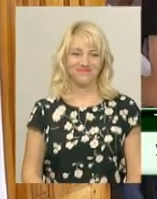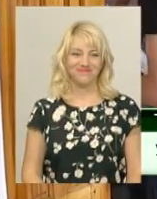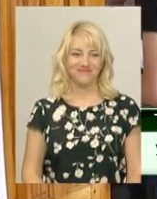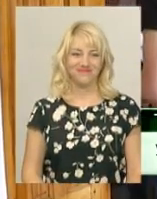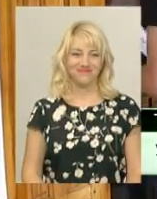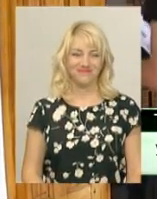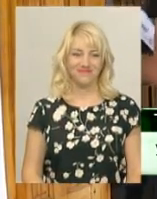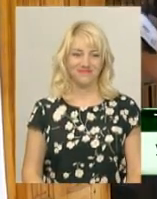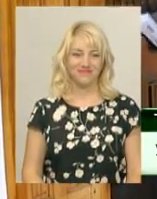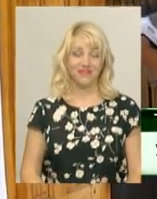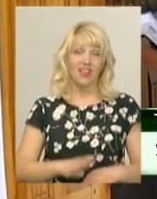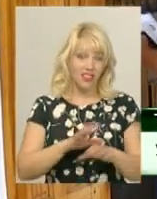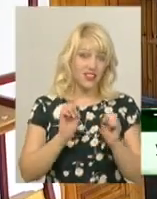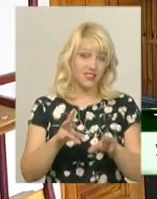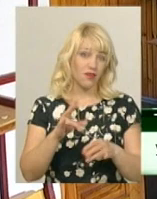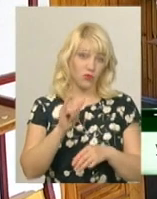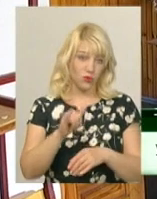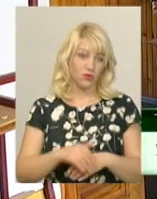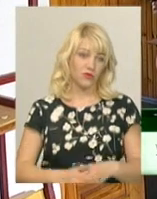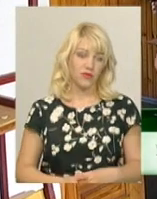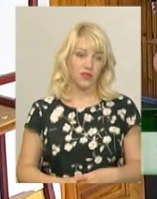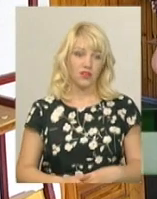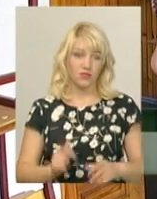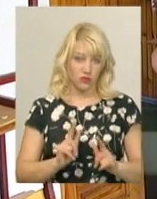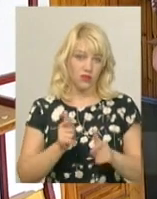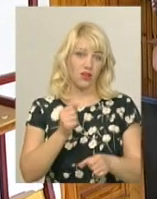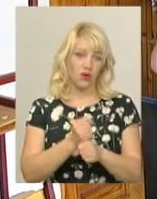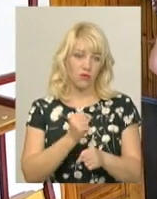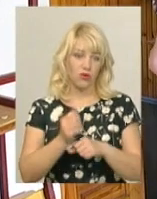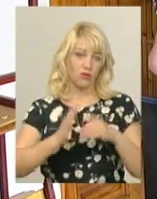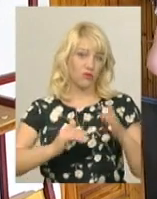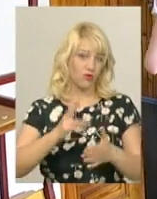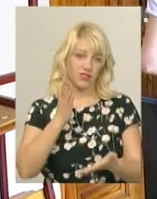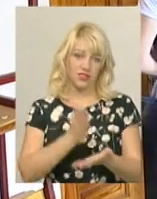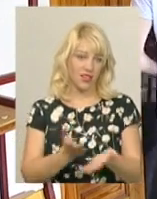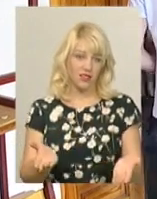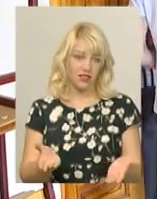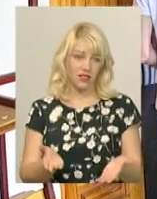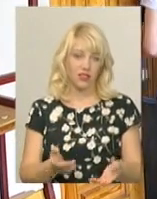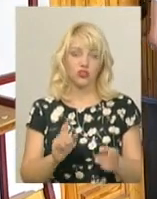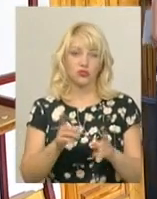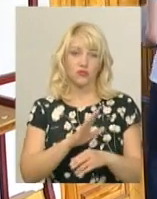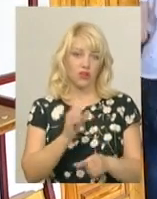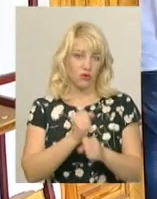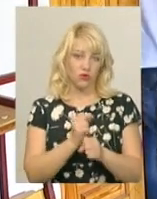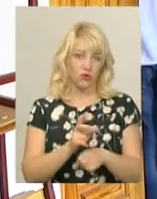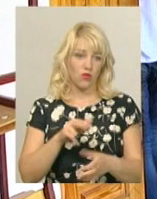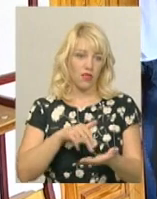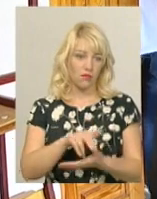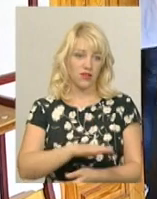Ну, не здам так, не здам, Боже. Іду кудись на роботу. Професія вже є. Чому би на роботу не піти?